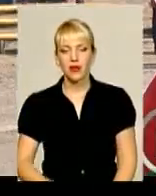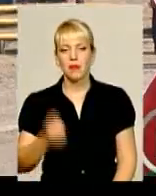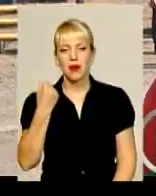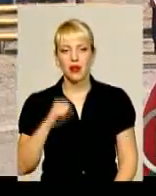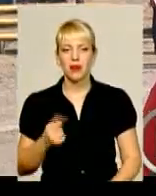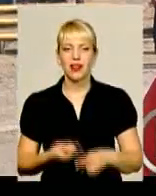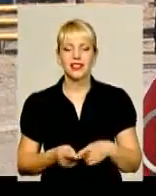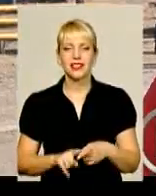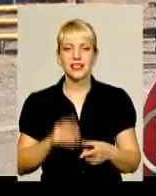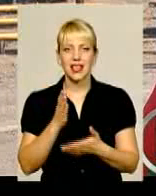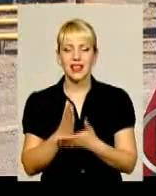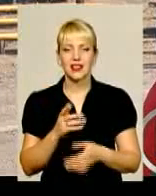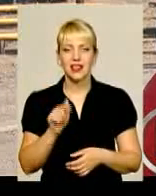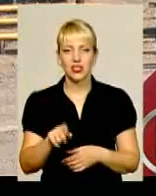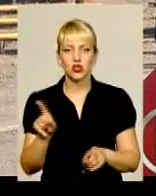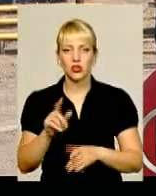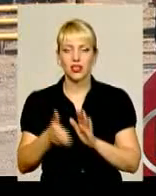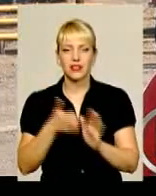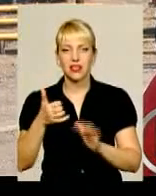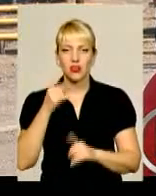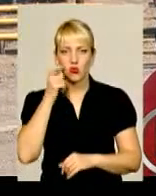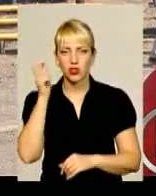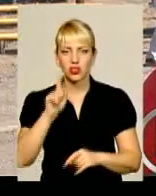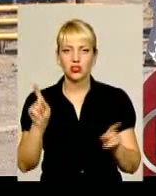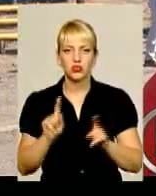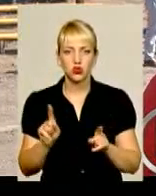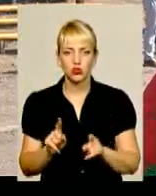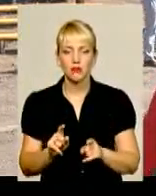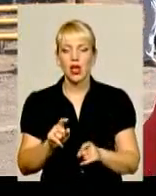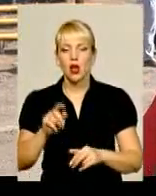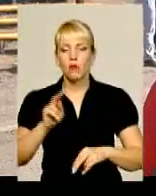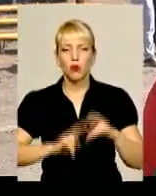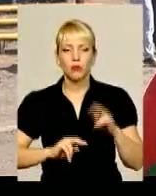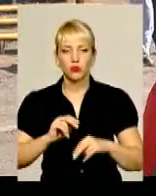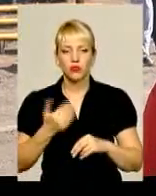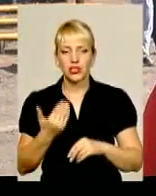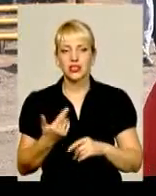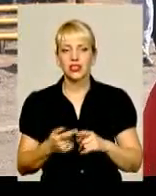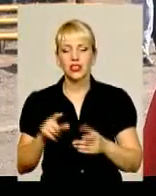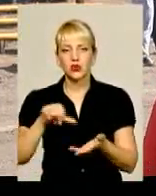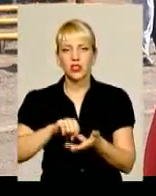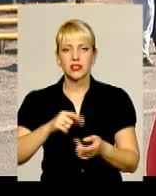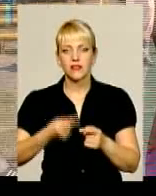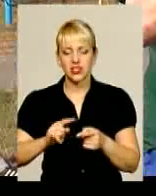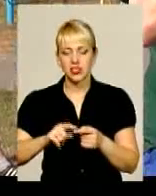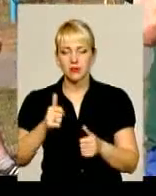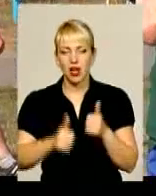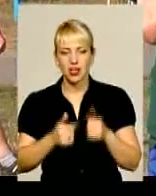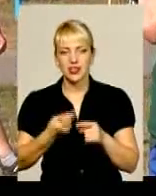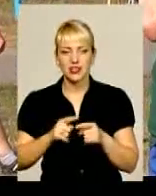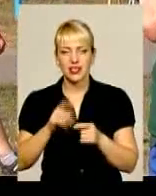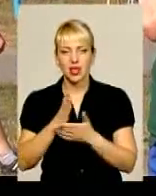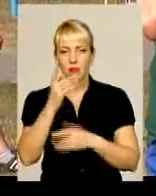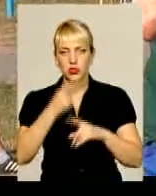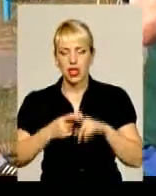Перемагати – це є те, що не хватає Україні, щоб побудувати її класною. І участь, і самі змагання – це дуже позитивно. А от для